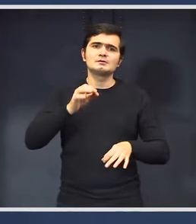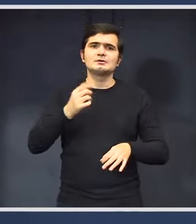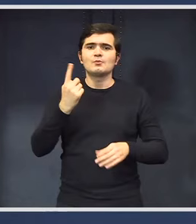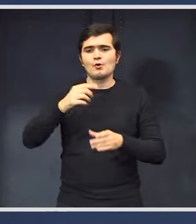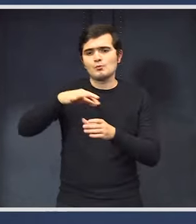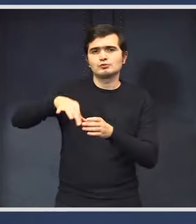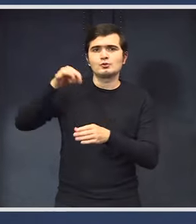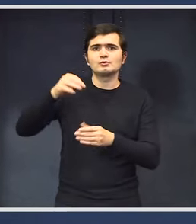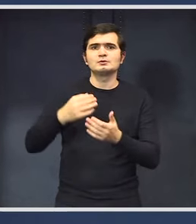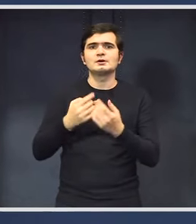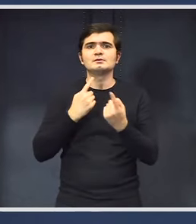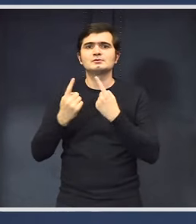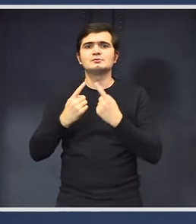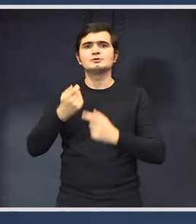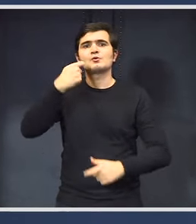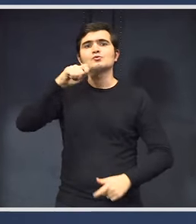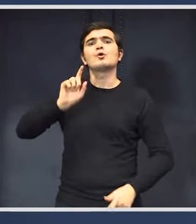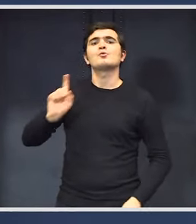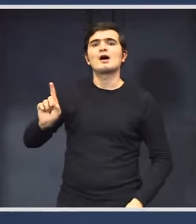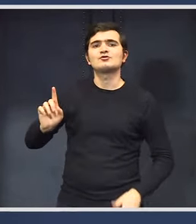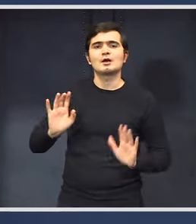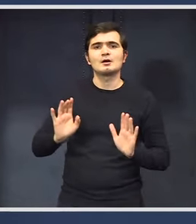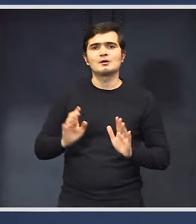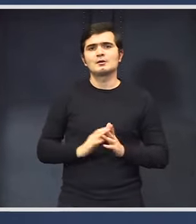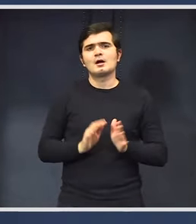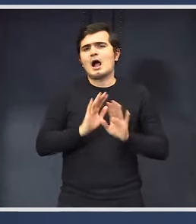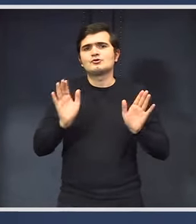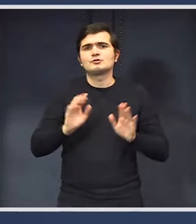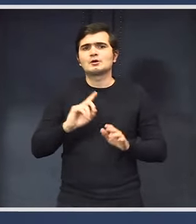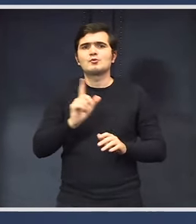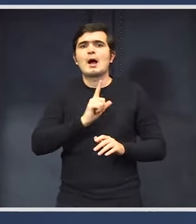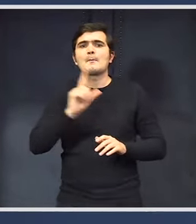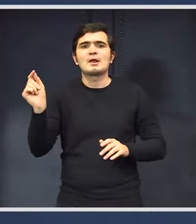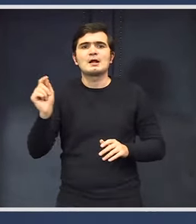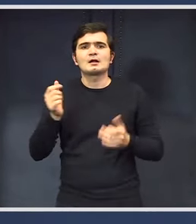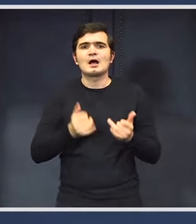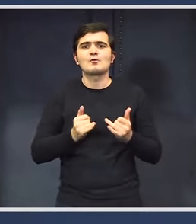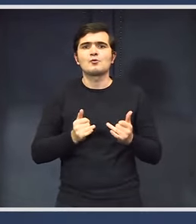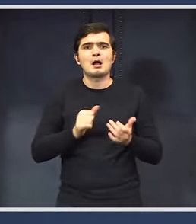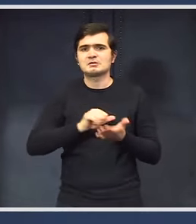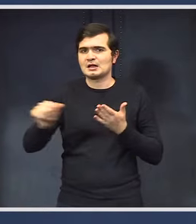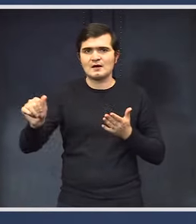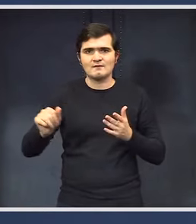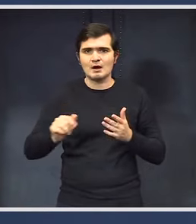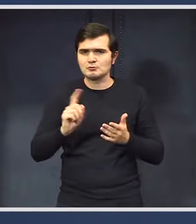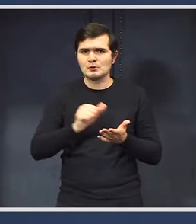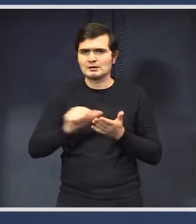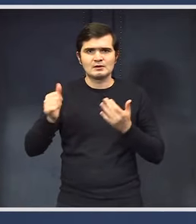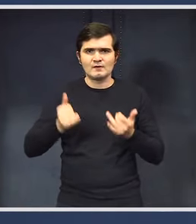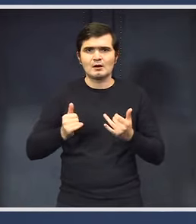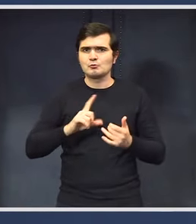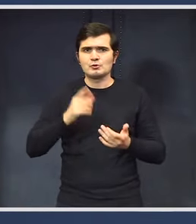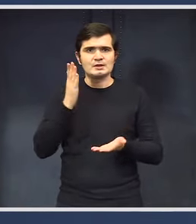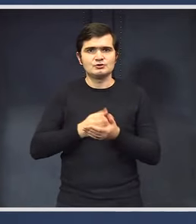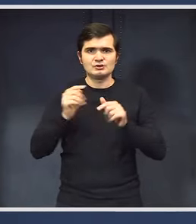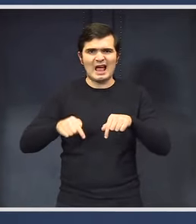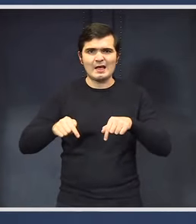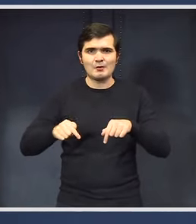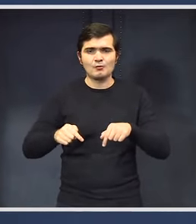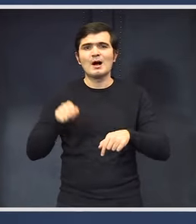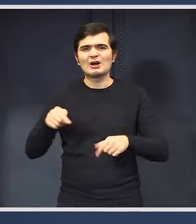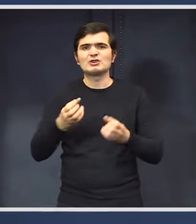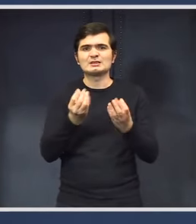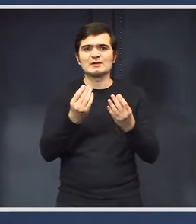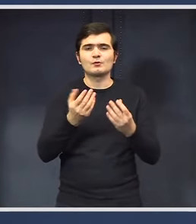în discuțiile cu domnul respectiv, dar acesta a fost, nu a fost acum dat afară, deci nu a fost o decizie dată acum și această